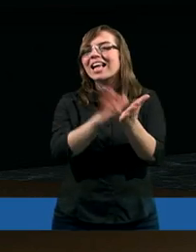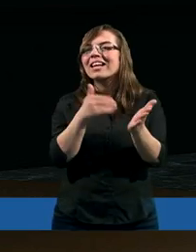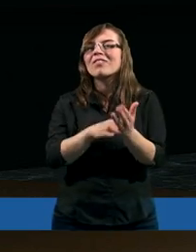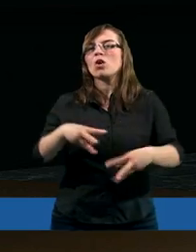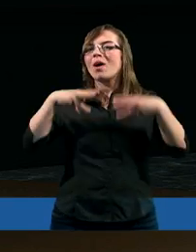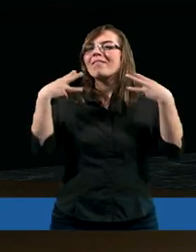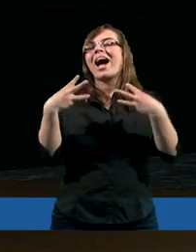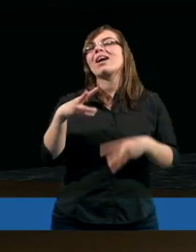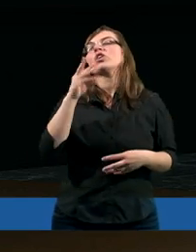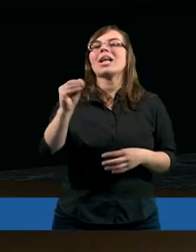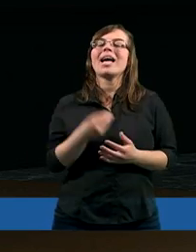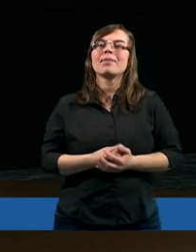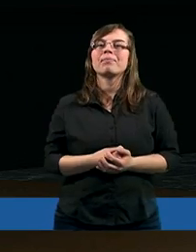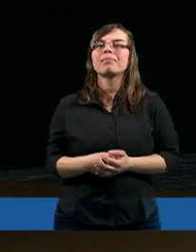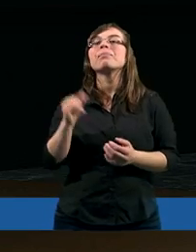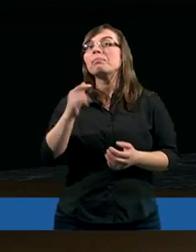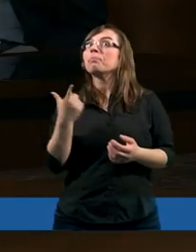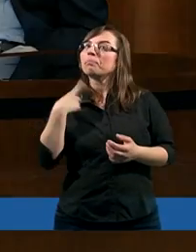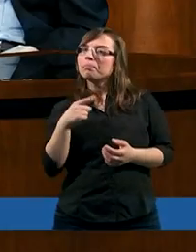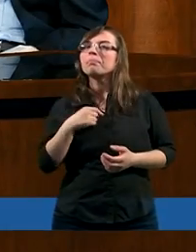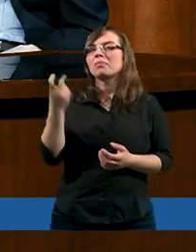niezwykłe, kiedy patrzymy na Chrystusa.